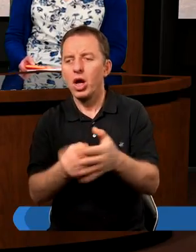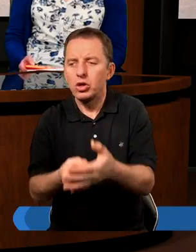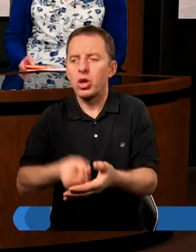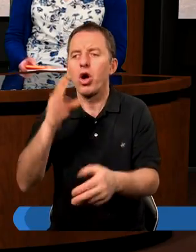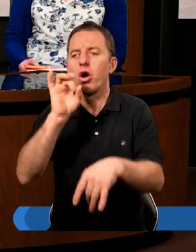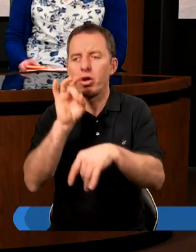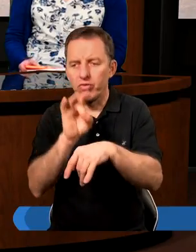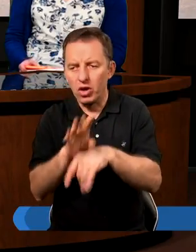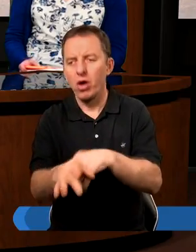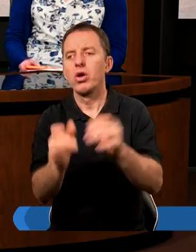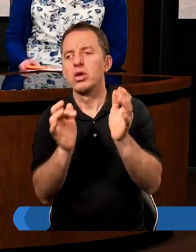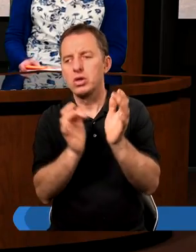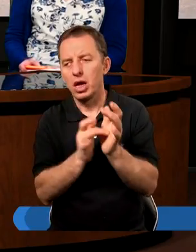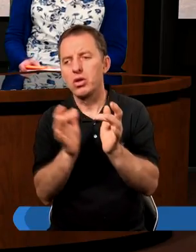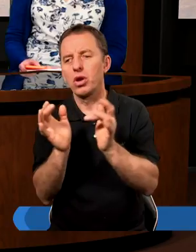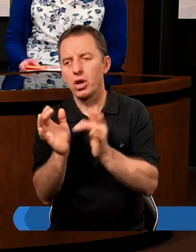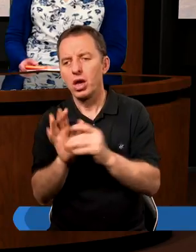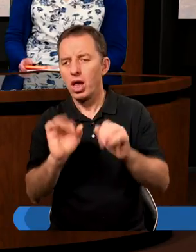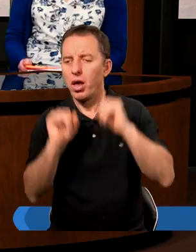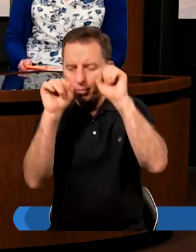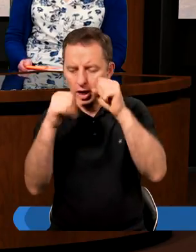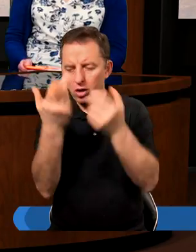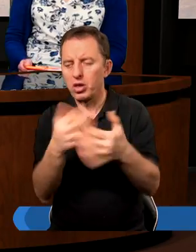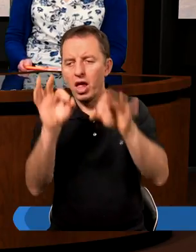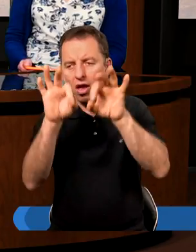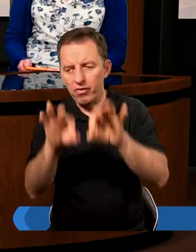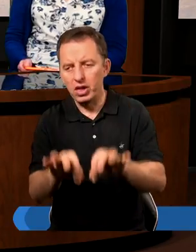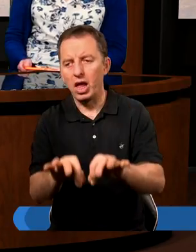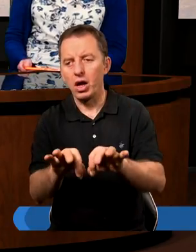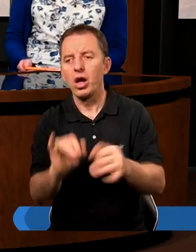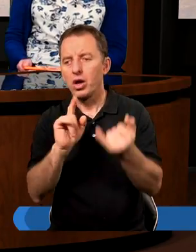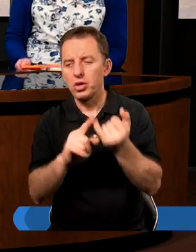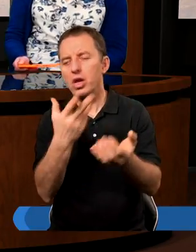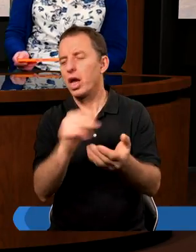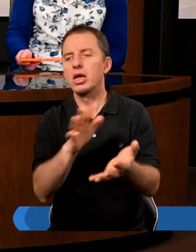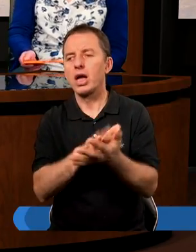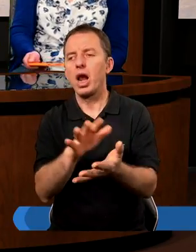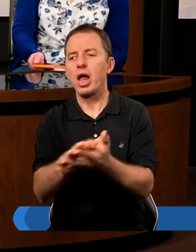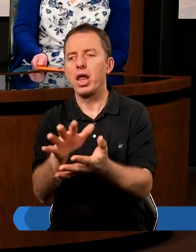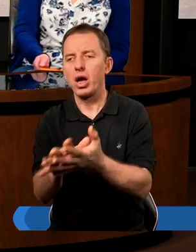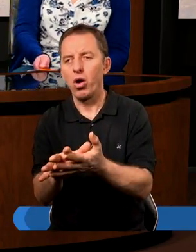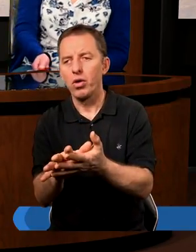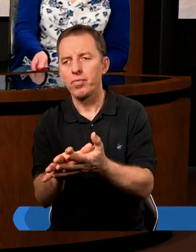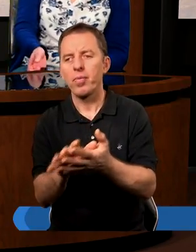ale drogą krwią Jezusa Chrystusa jako baranka niewinnego i nieskalanego.